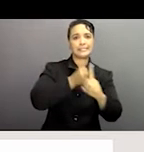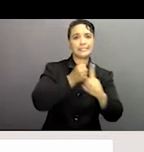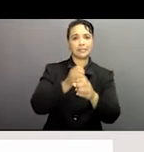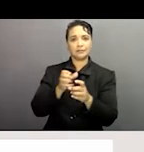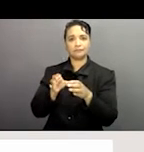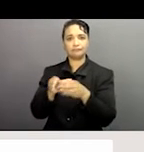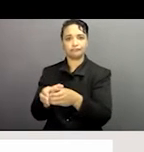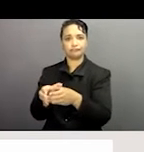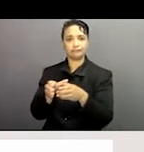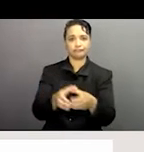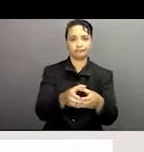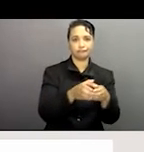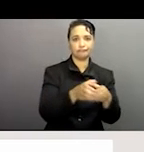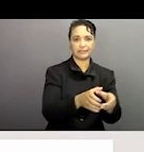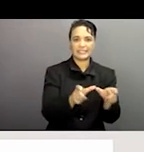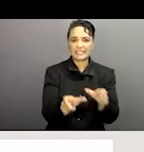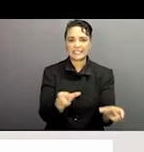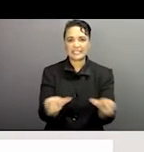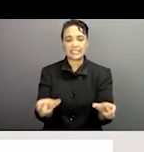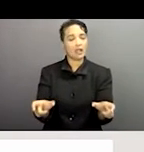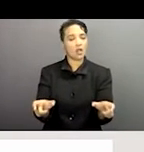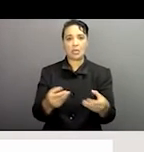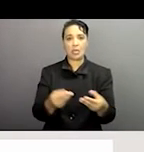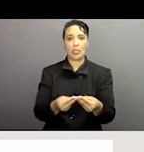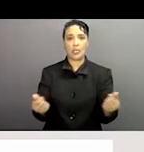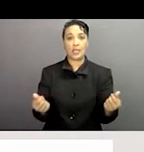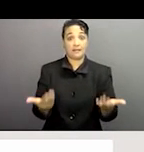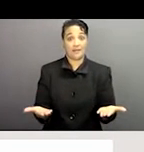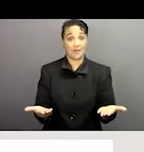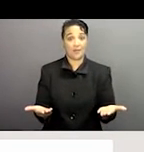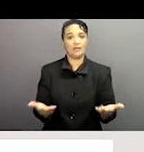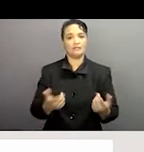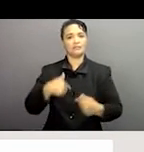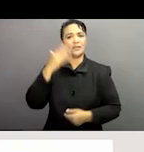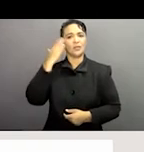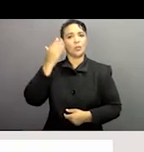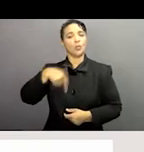contre l'esclavage moderne. Et ceci a commencé, bien évidemment,